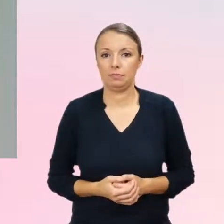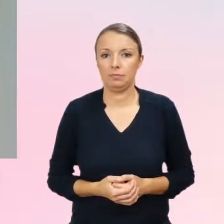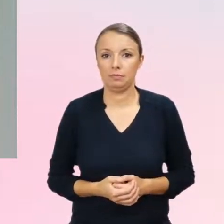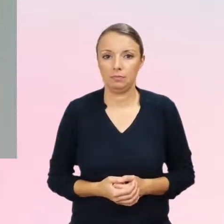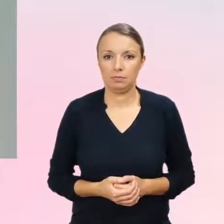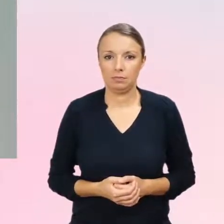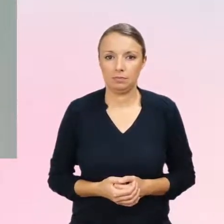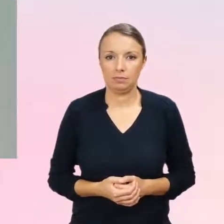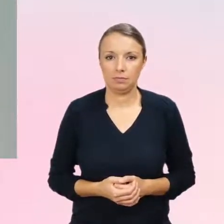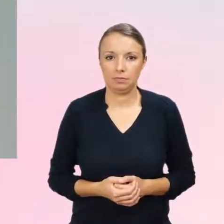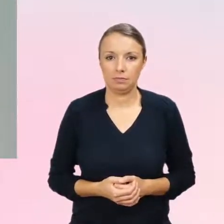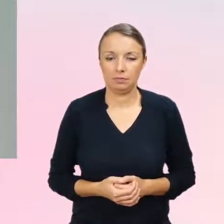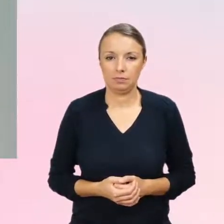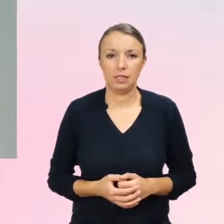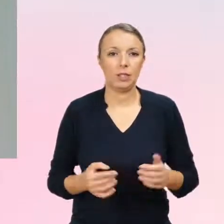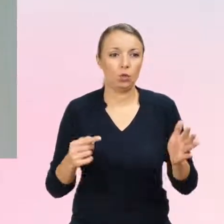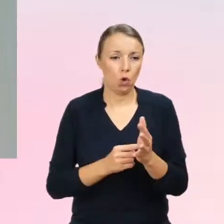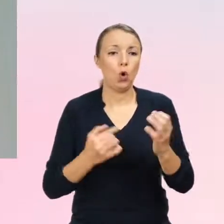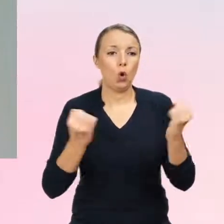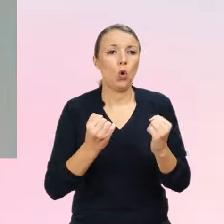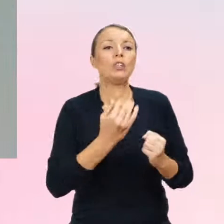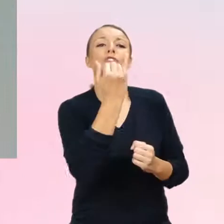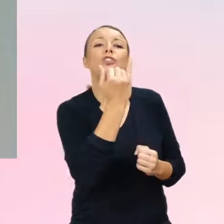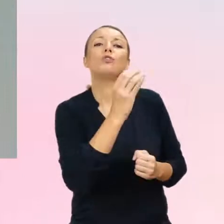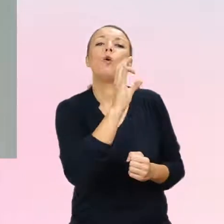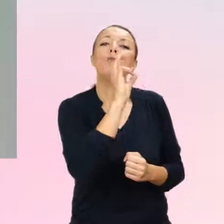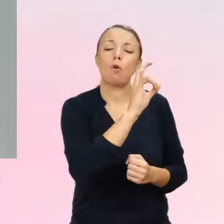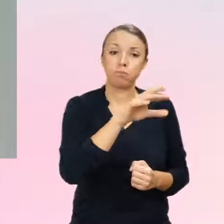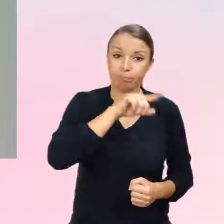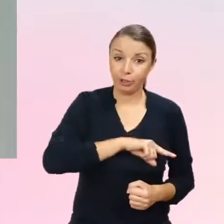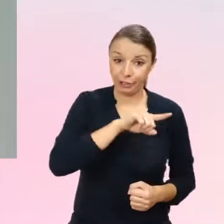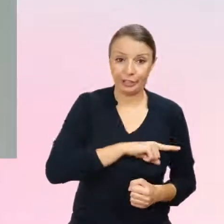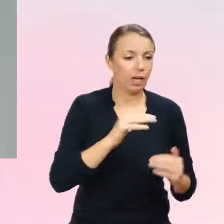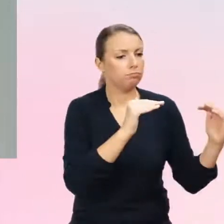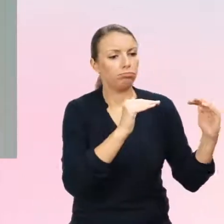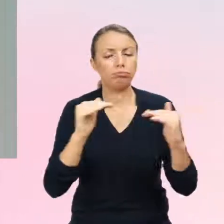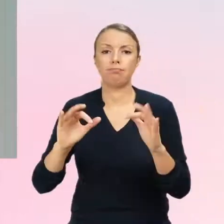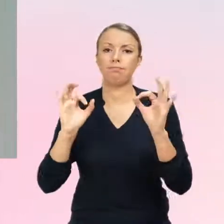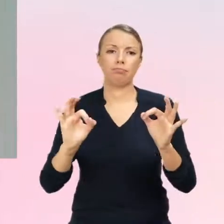w momencie dopiero, kiedy stan psychiczny dziecka jest stabilny, czy adolescenta,